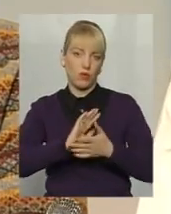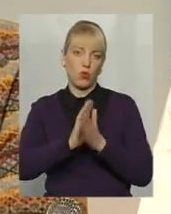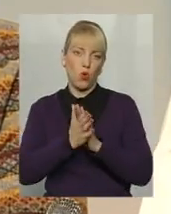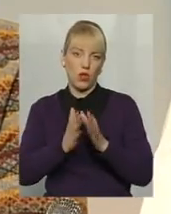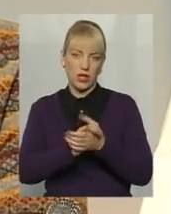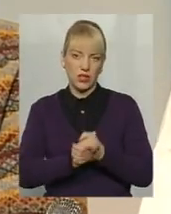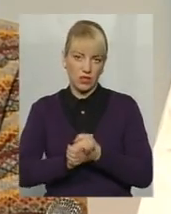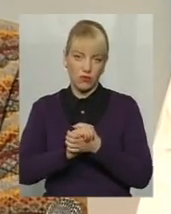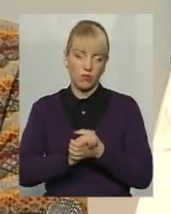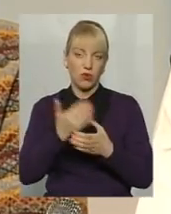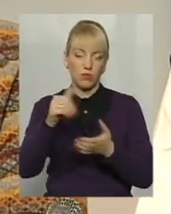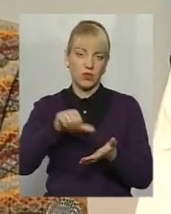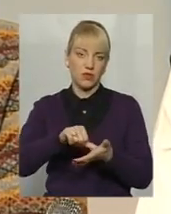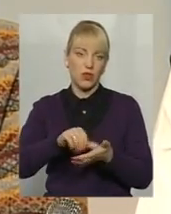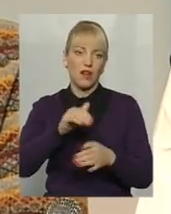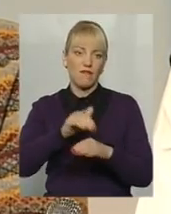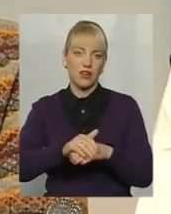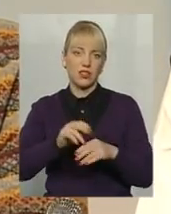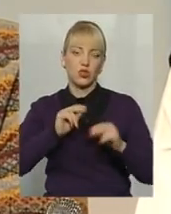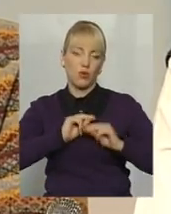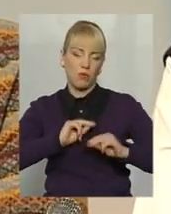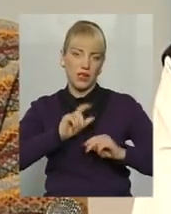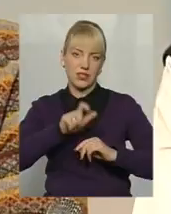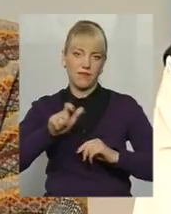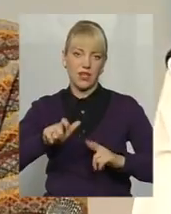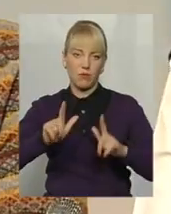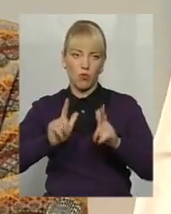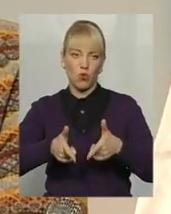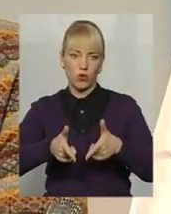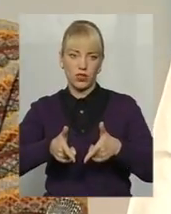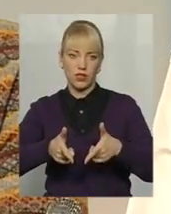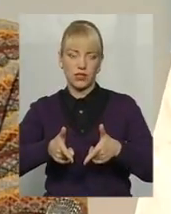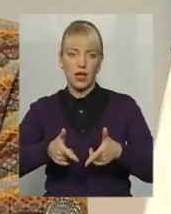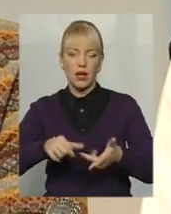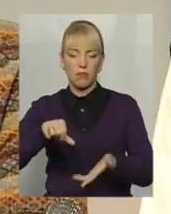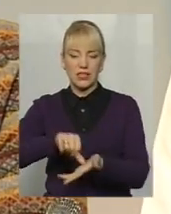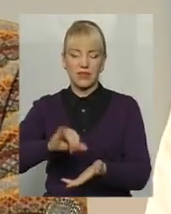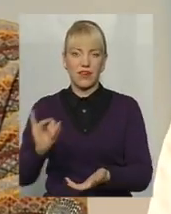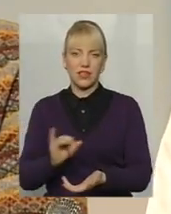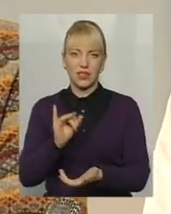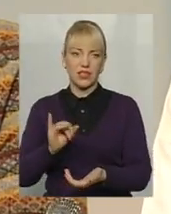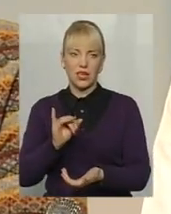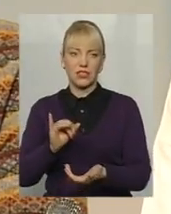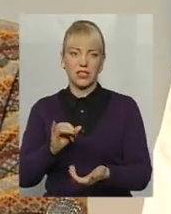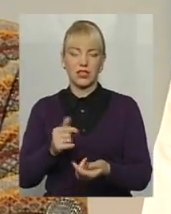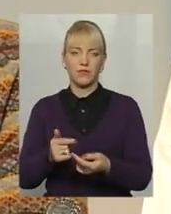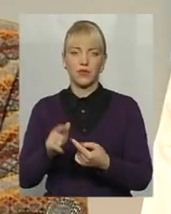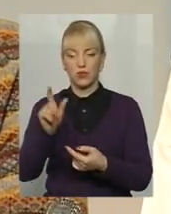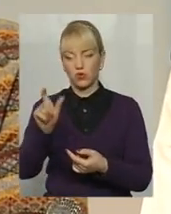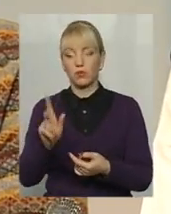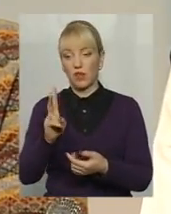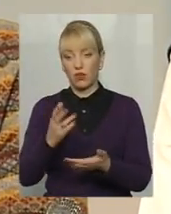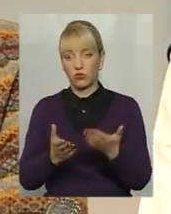представником буде, фактично працівники погодилися представляти інтереси певної особи. Якщо вона